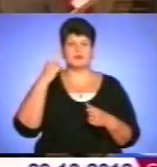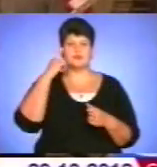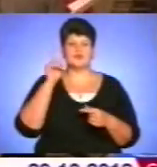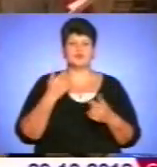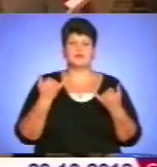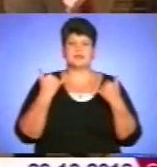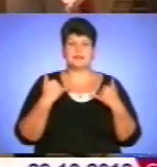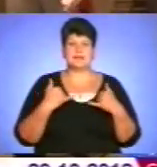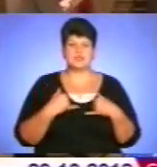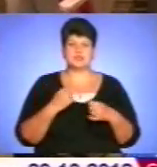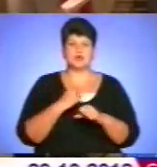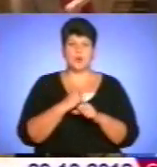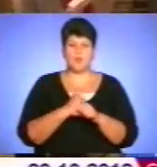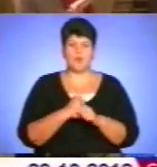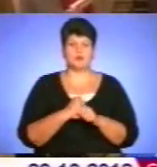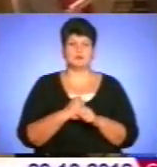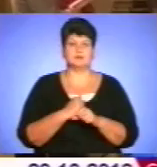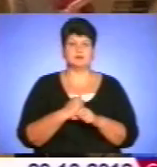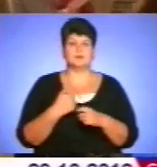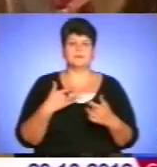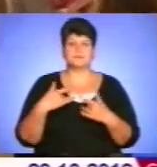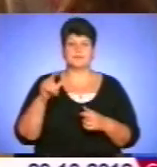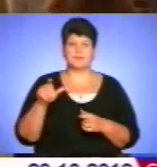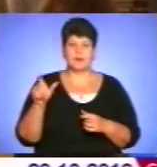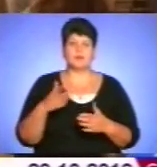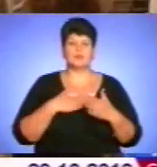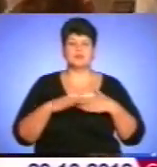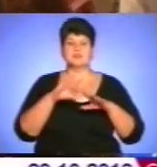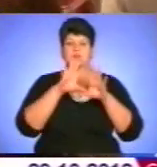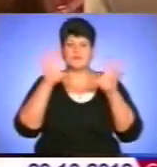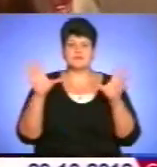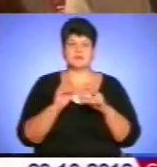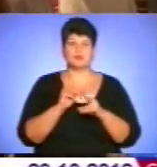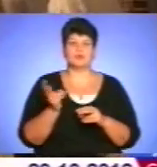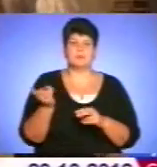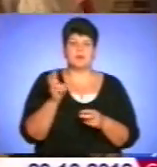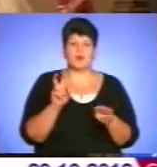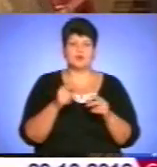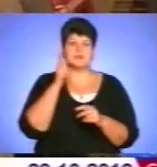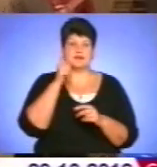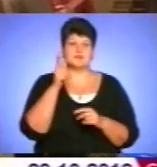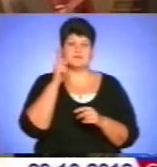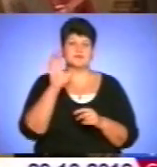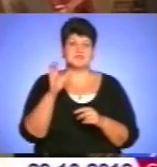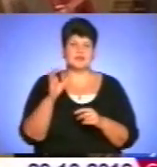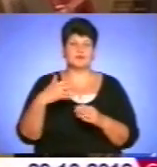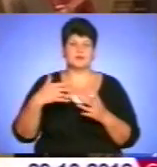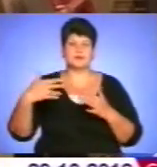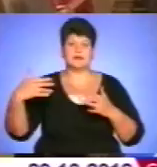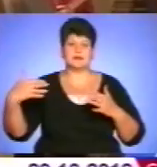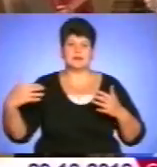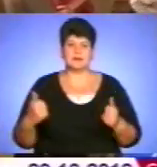шевченківців потішить усіх, хто буде приходити протягом нинішнього дня, завтрашнього, в середу і так далі.